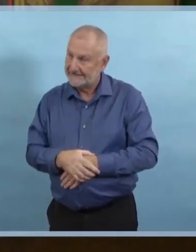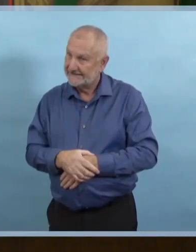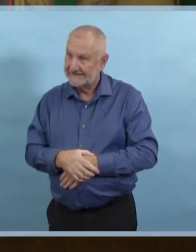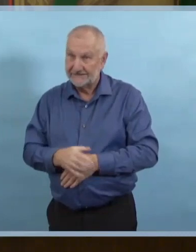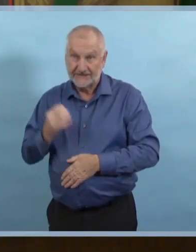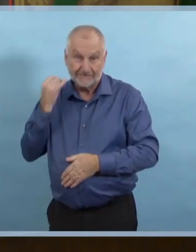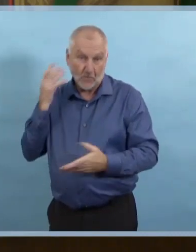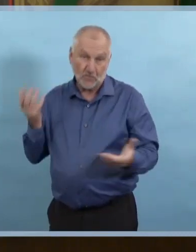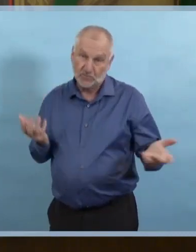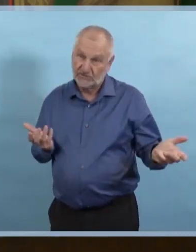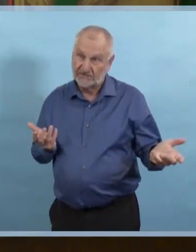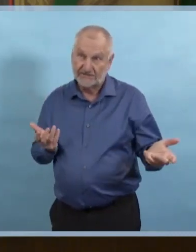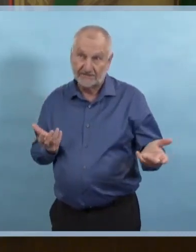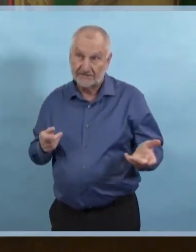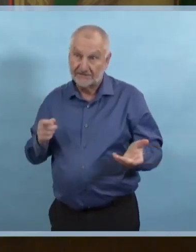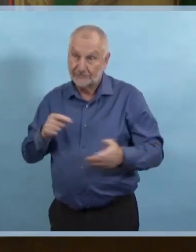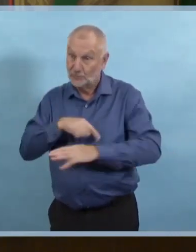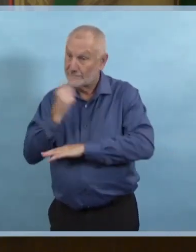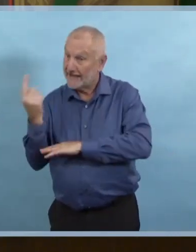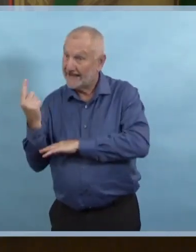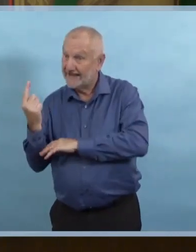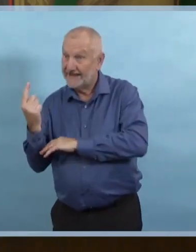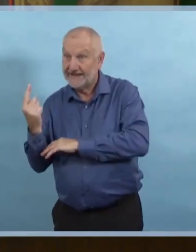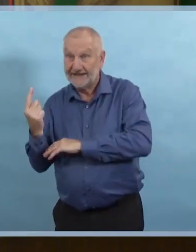sages relativement à ce qu'ils veulent faire à l'Halloween.